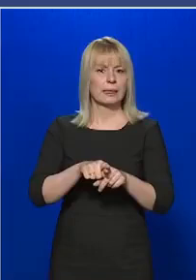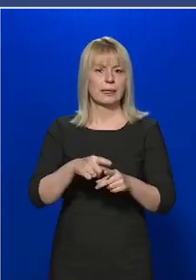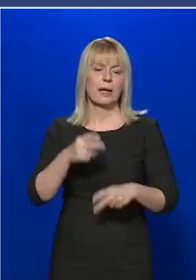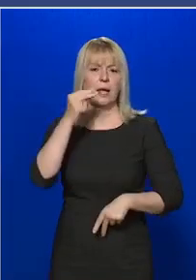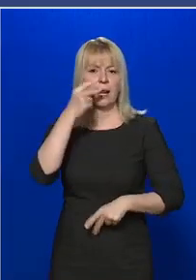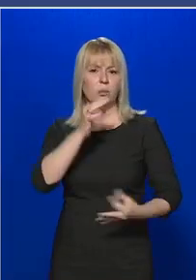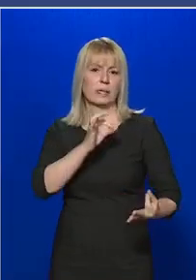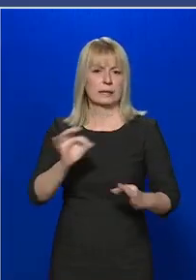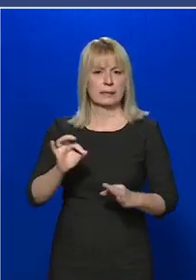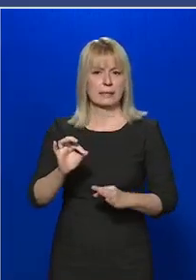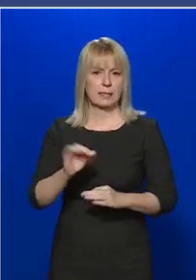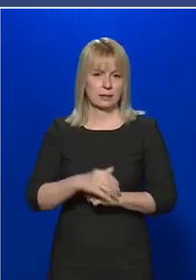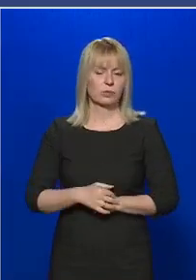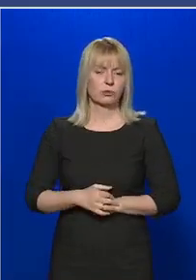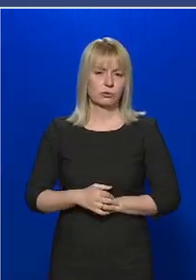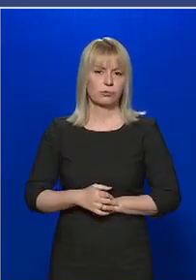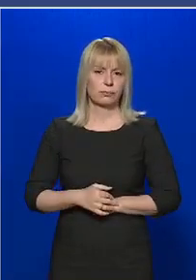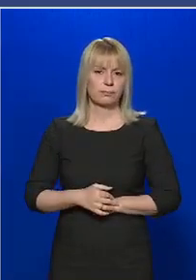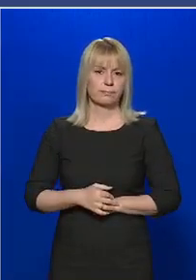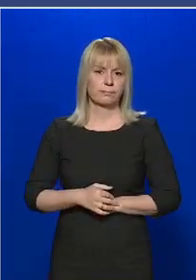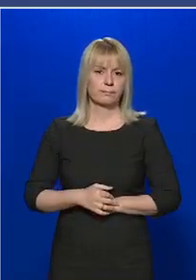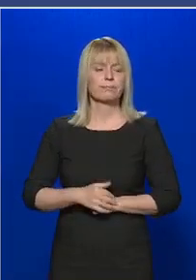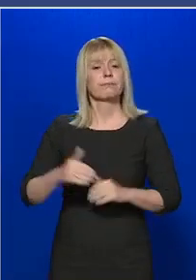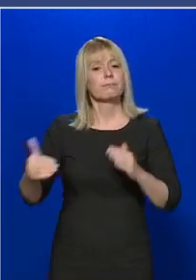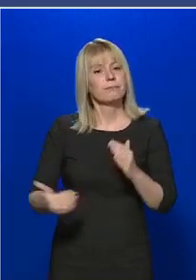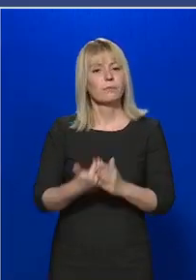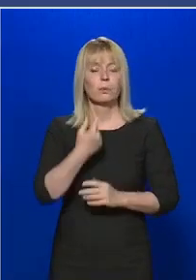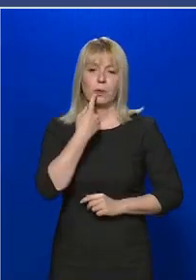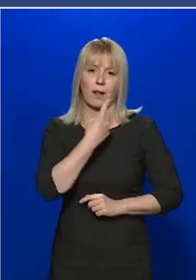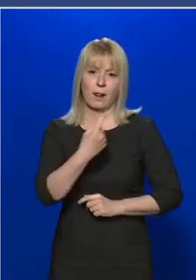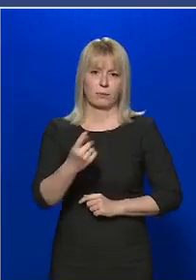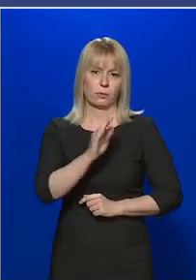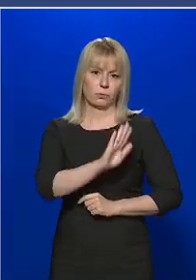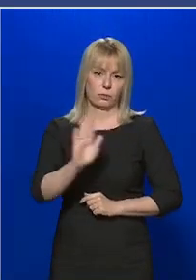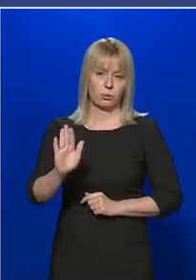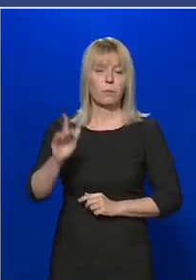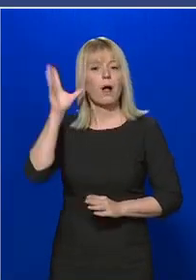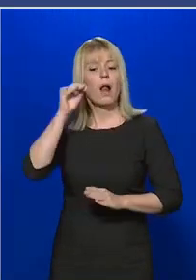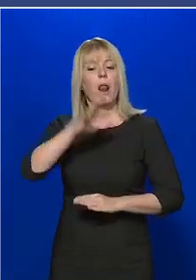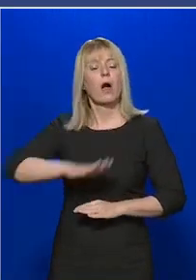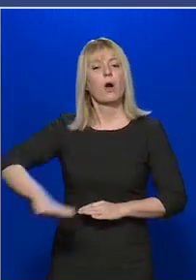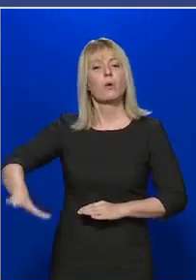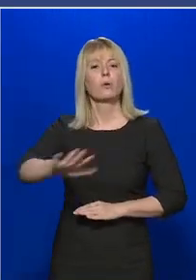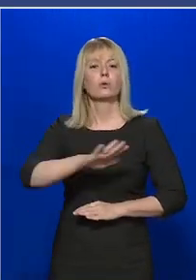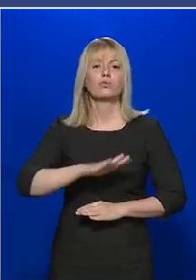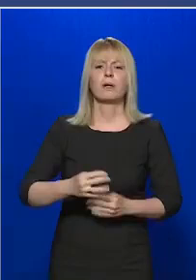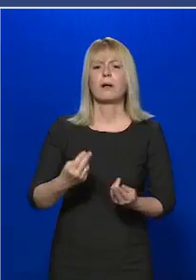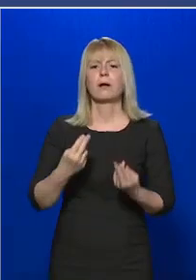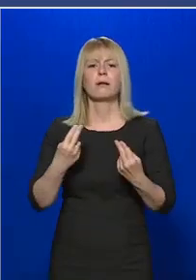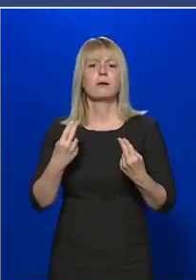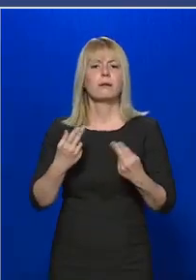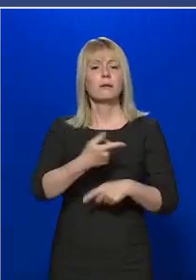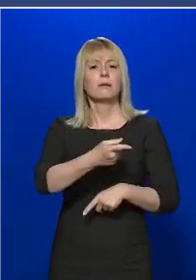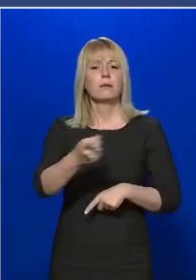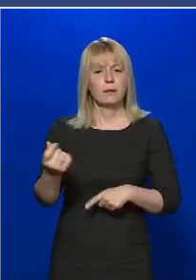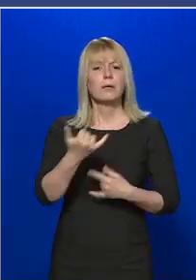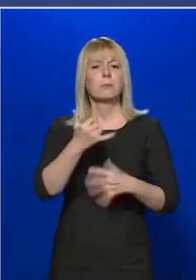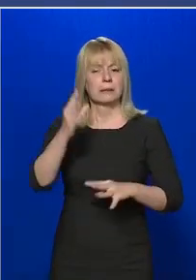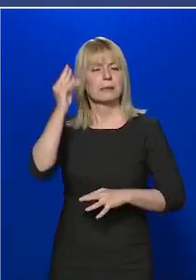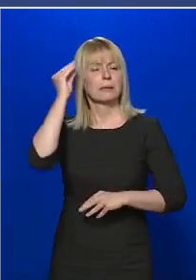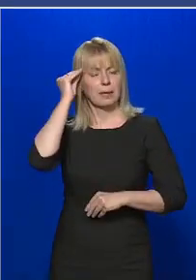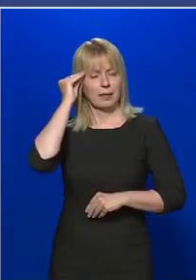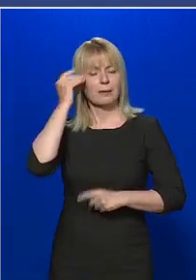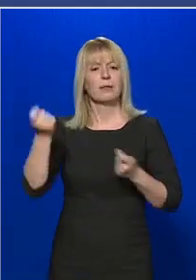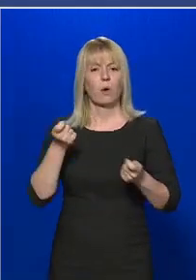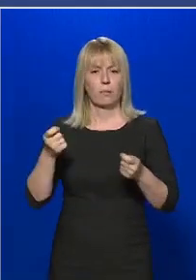rendőri intézkedéseket. Ismételten elmondom önöknek, hogy a lakosság jelentős része megértette az operatív törzsnek a